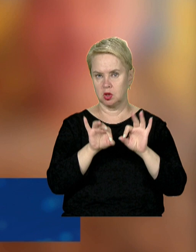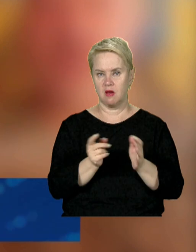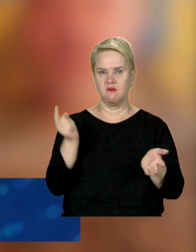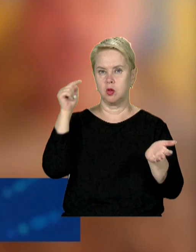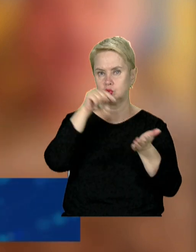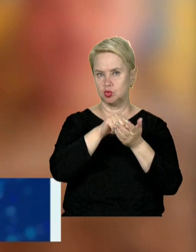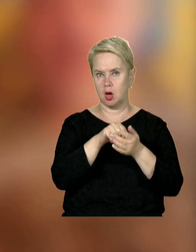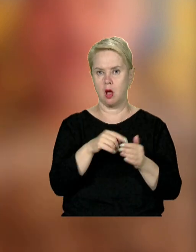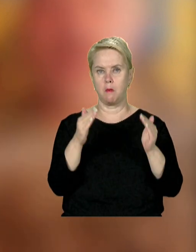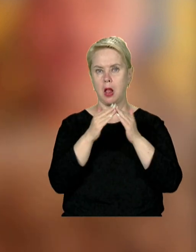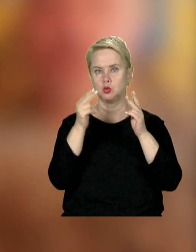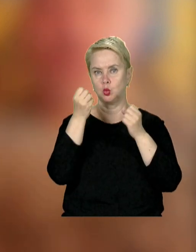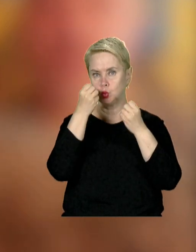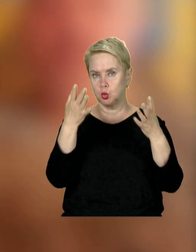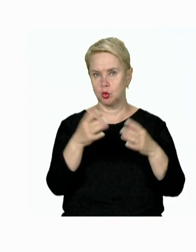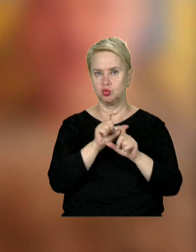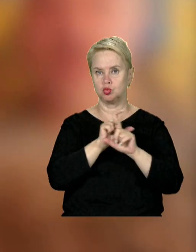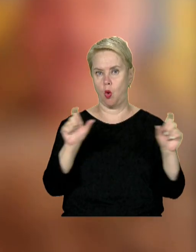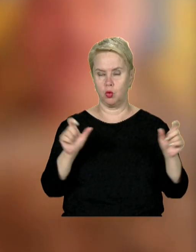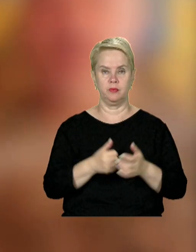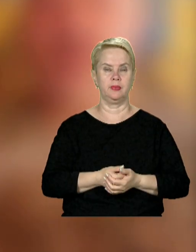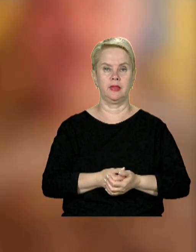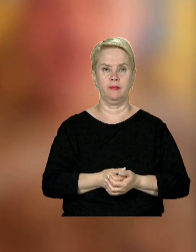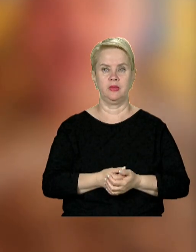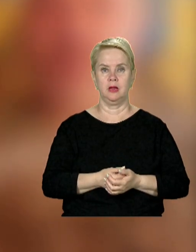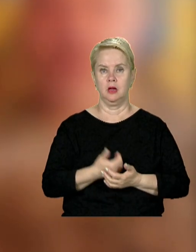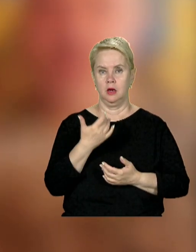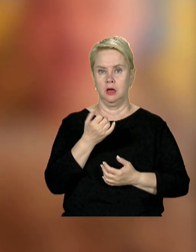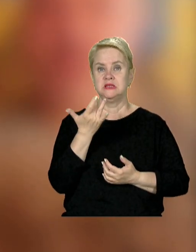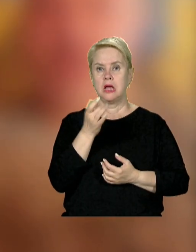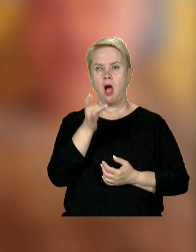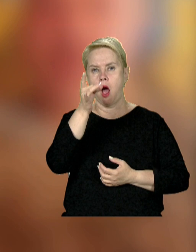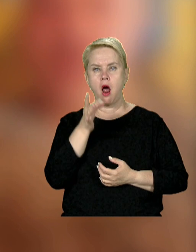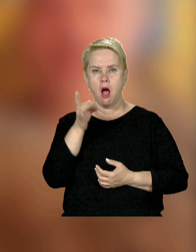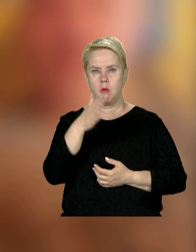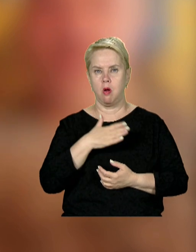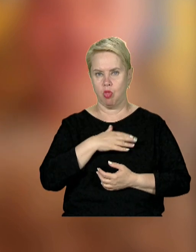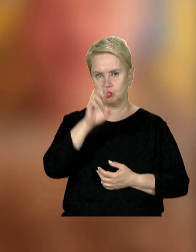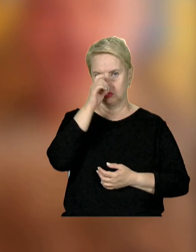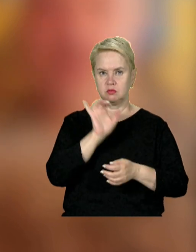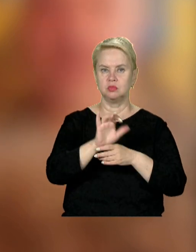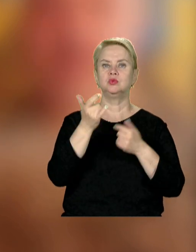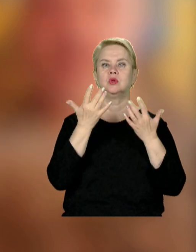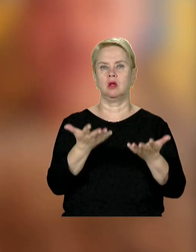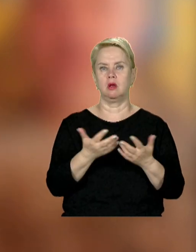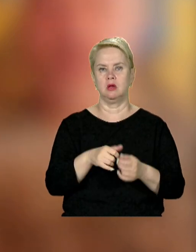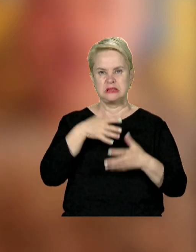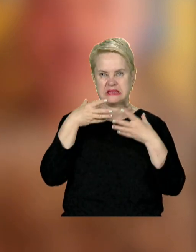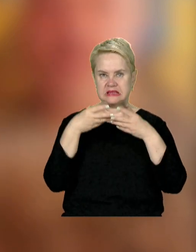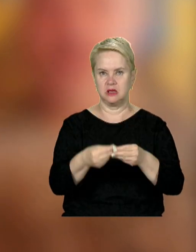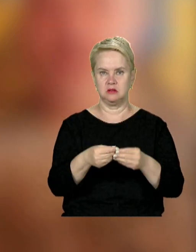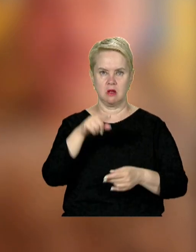влучання в палац культури та у школу. Скільки ж калібрів ворог запустив по нашій державі? І тисне